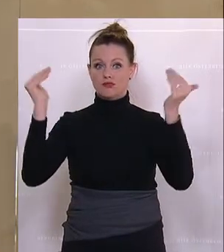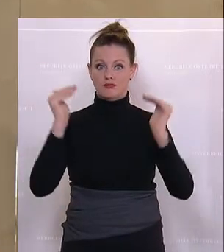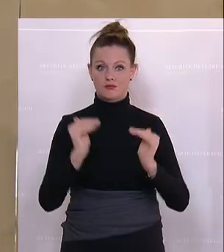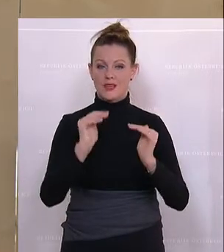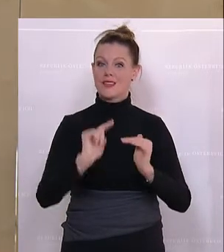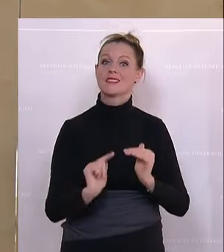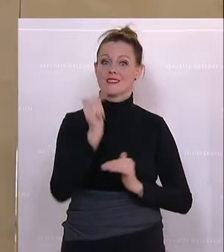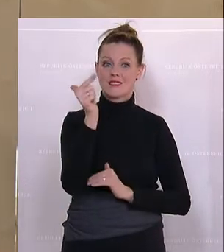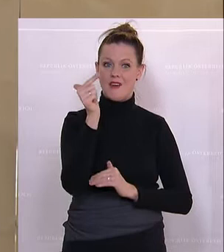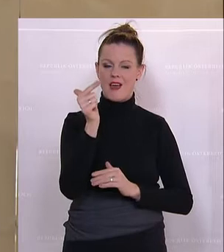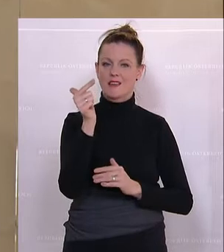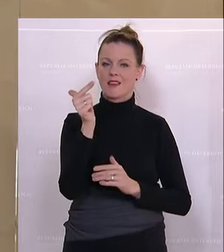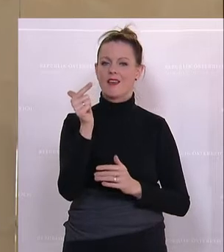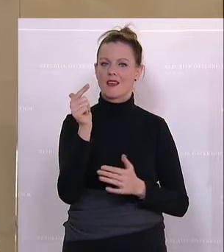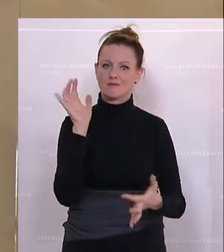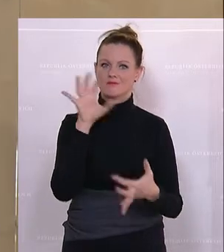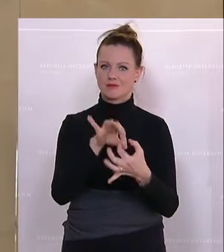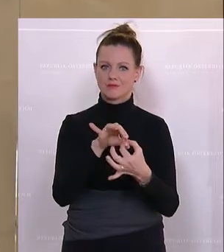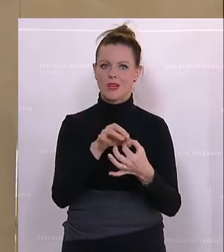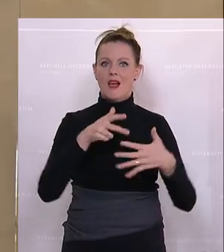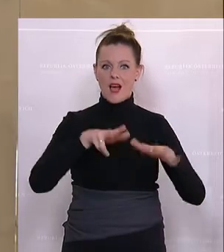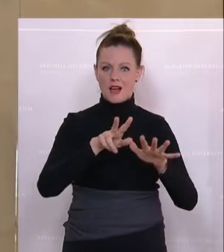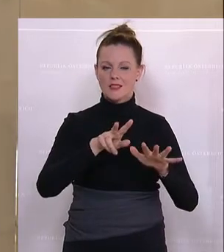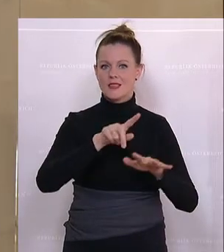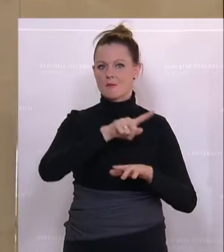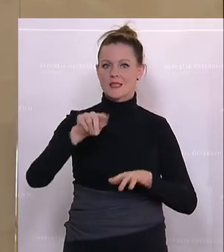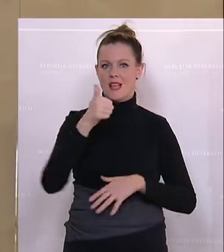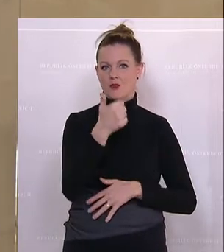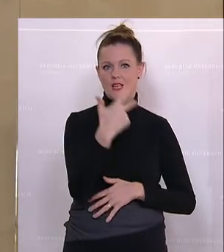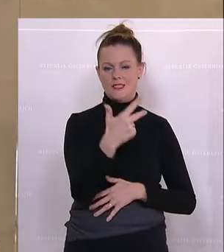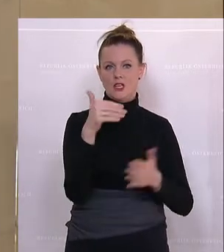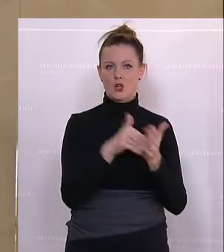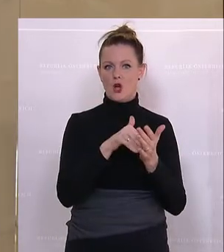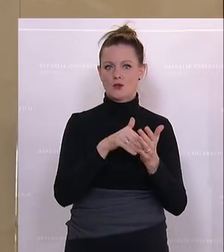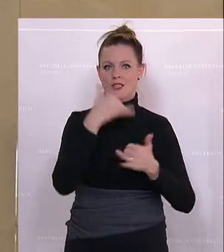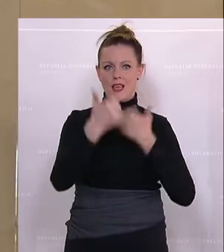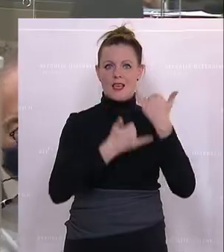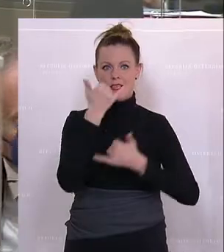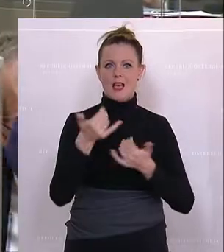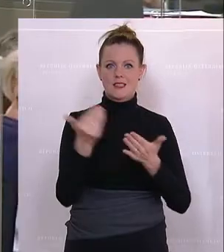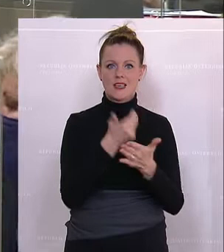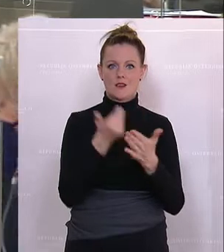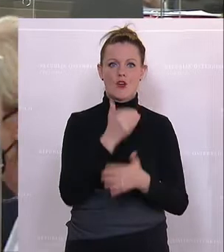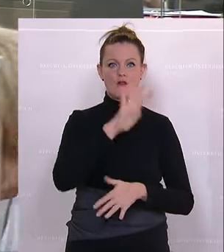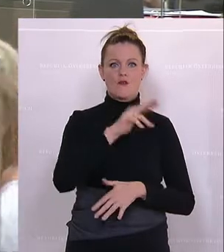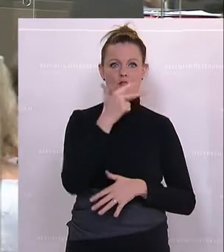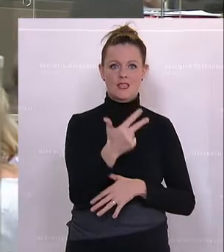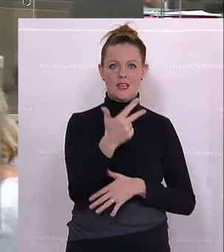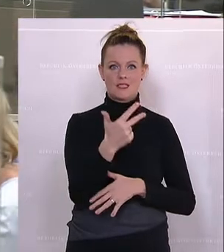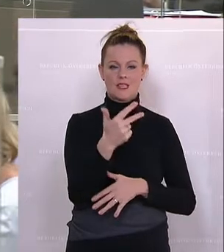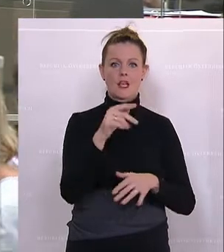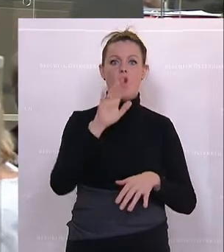zweiten betrifft zwischen 18.000 und 31.000 Jahreseinkommen von 35 auf 30